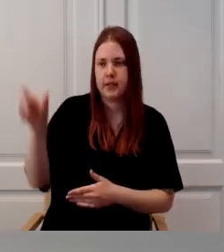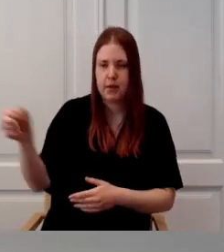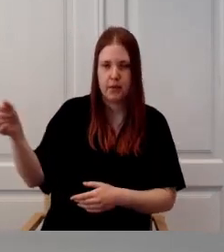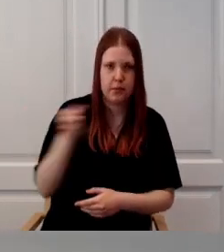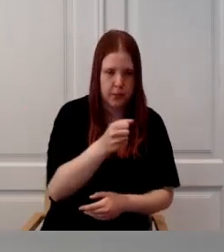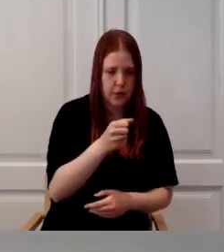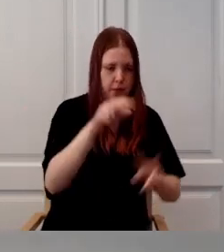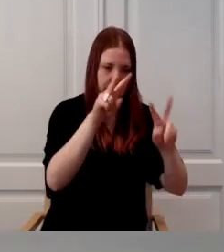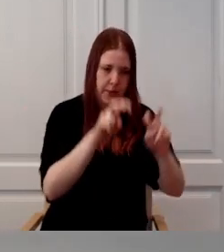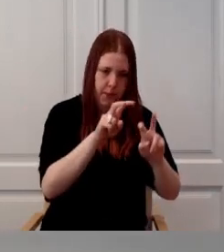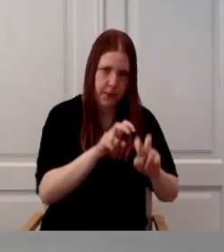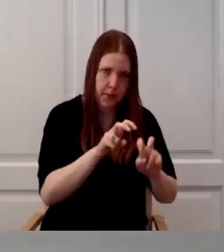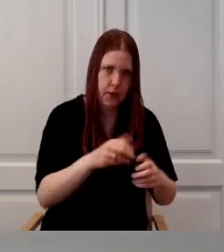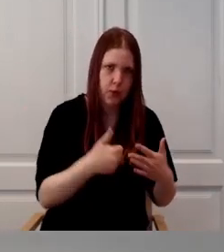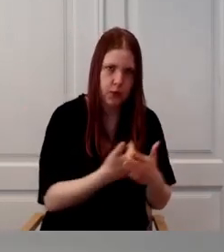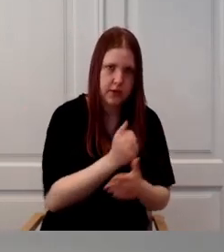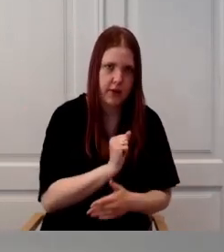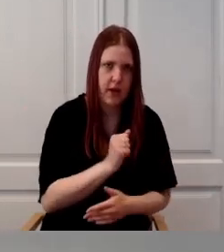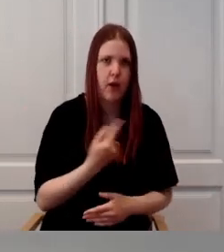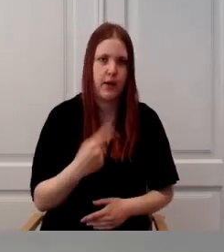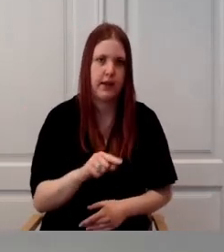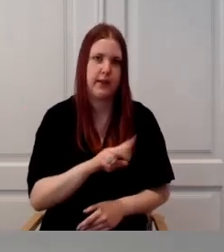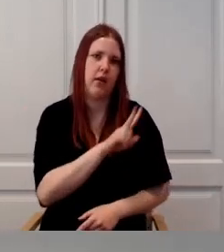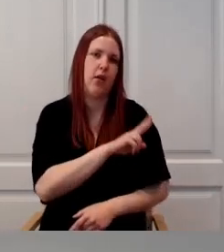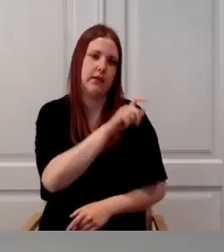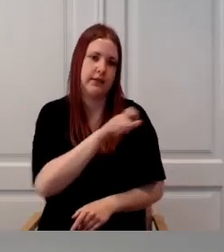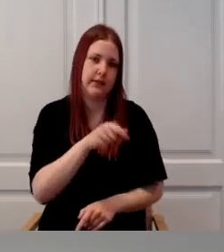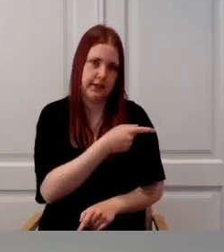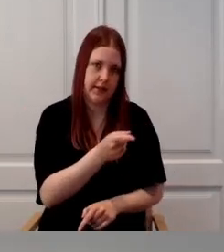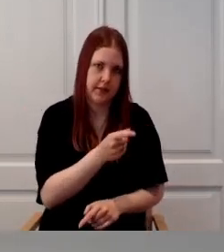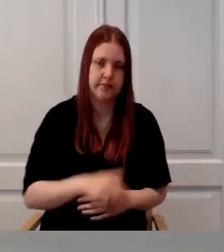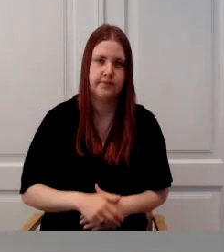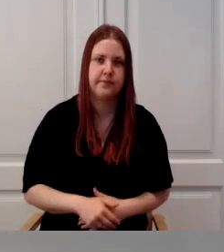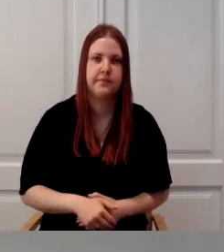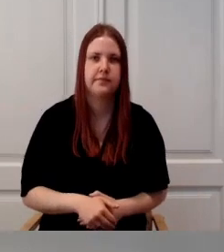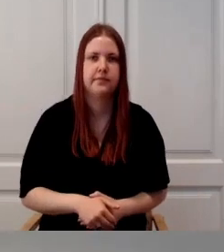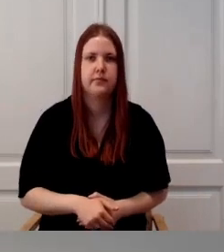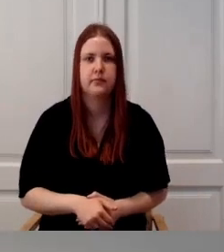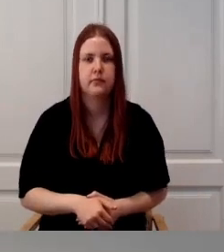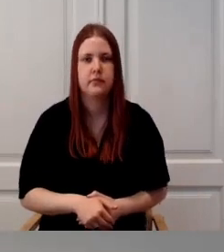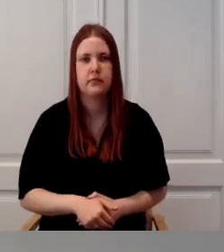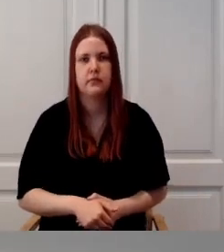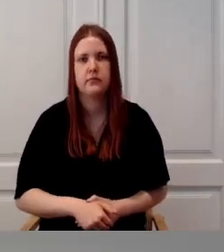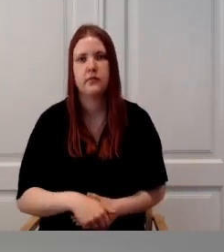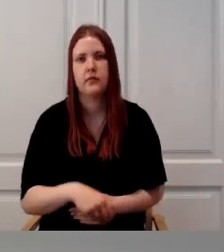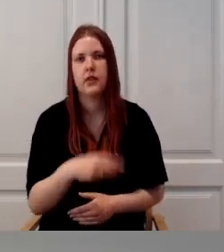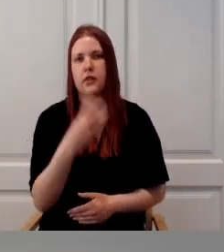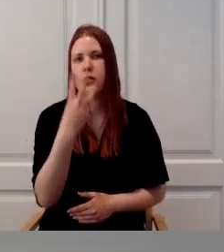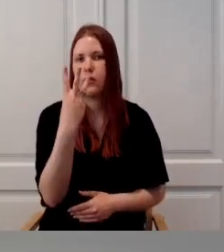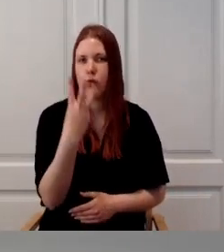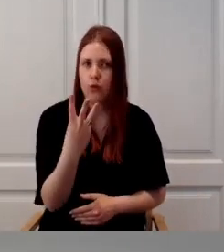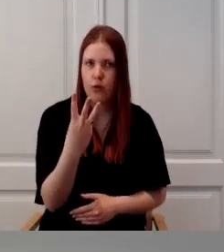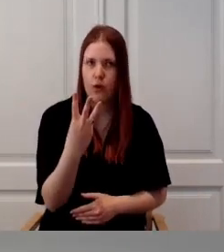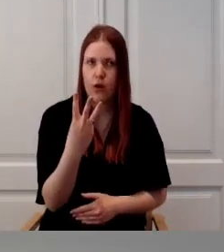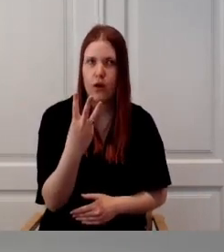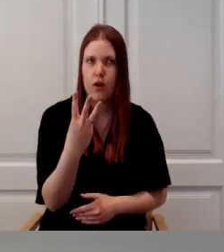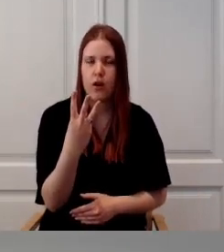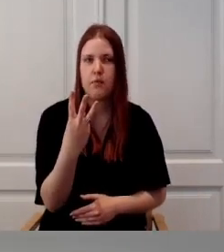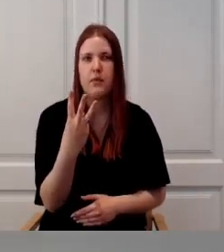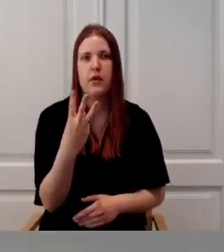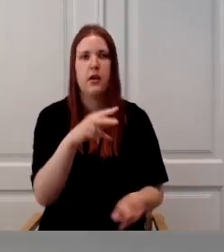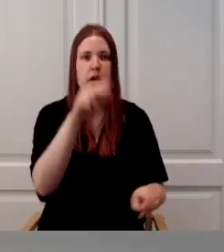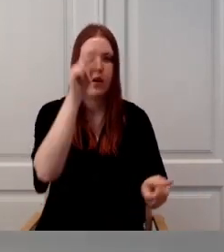valdkonna puhul jällegi on siis kokkulepe sellised, et need kolm eraldi hinnatavad ehk õppimine